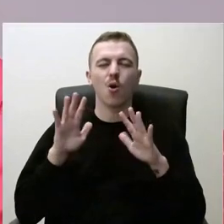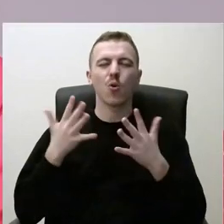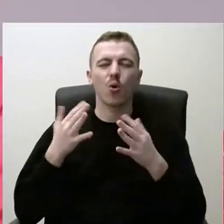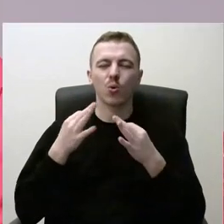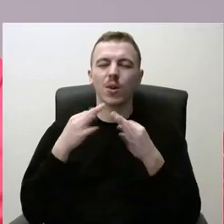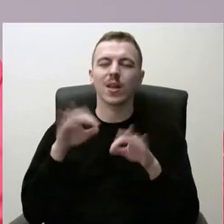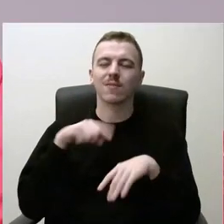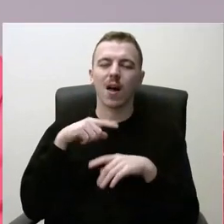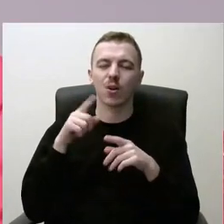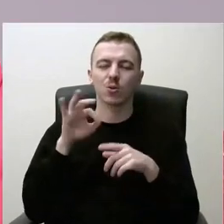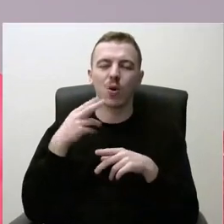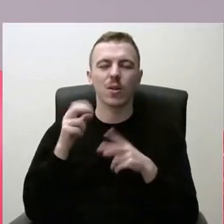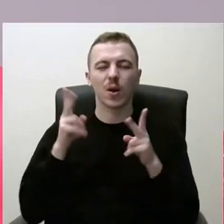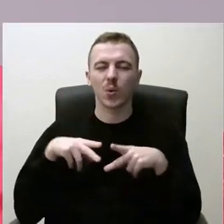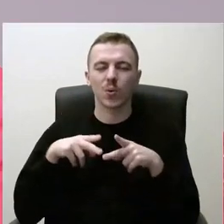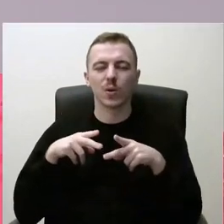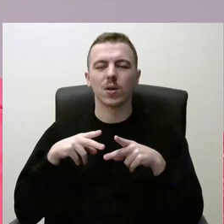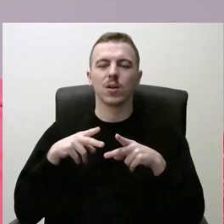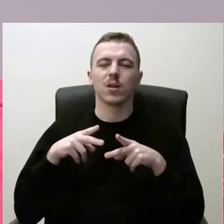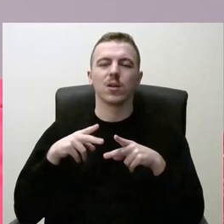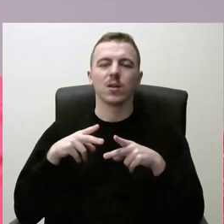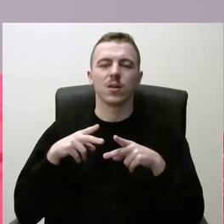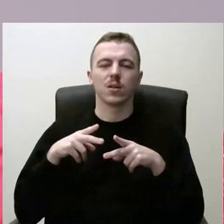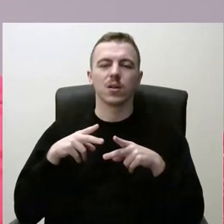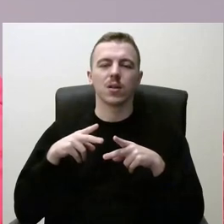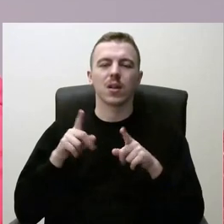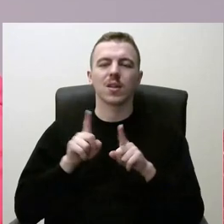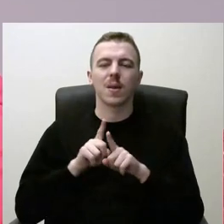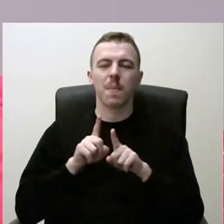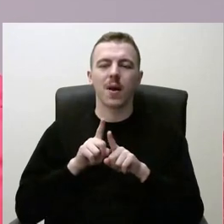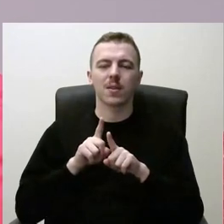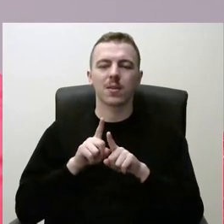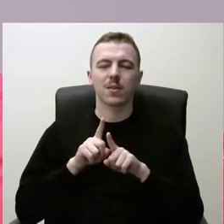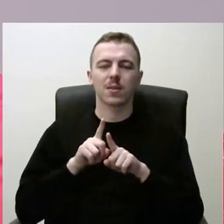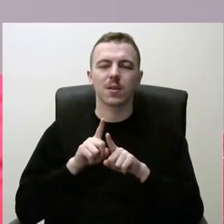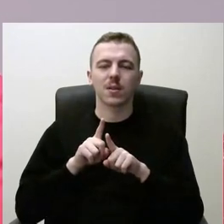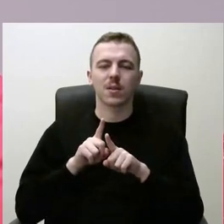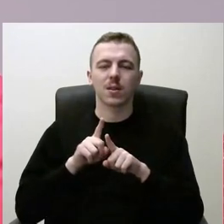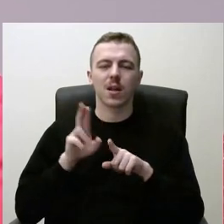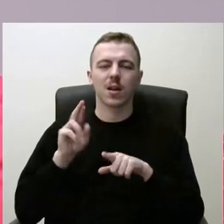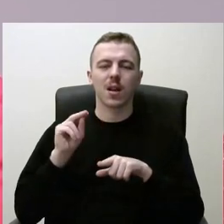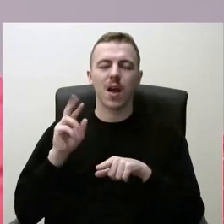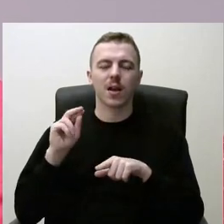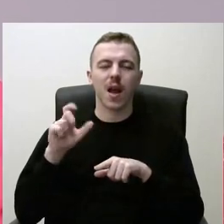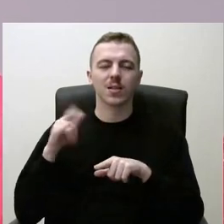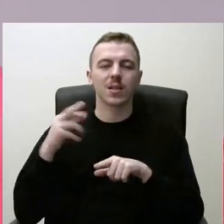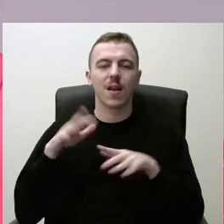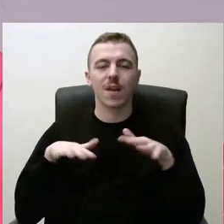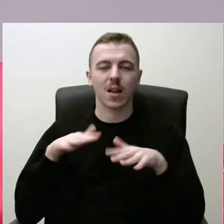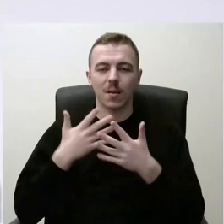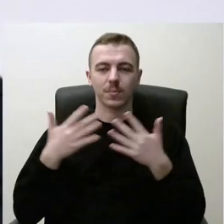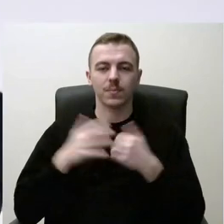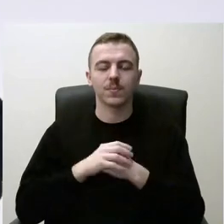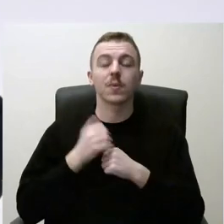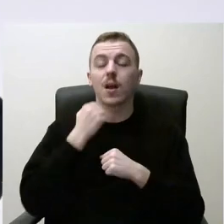būtų siekiama didinti ir taip pat skatinama rekreaciniai įvairi veiklą. Gerai, ačiū.